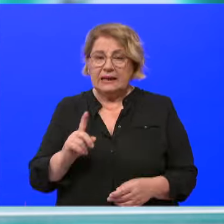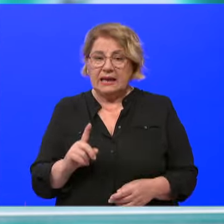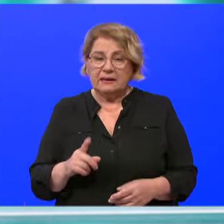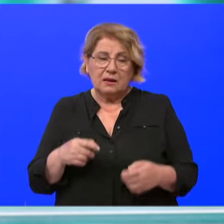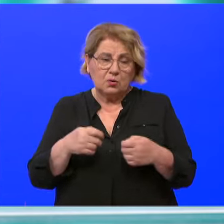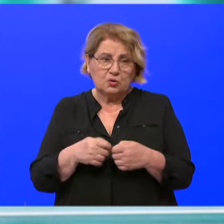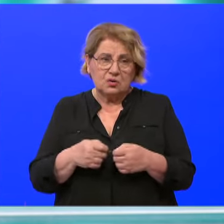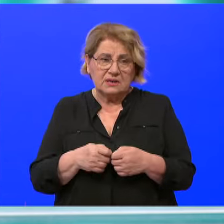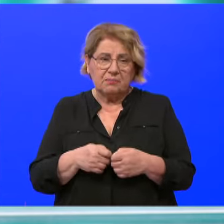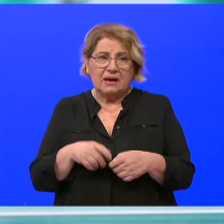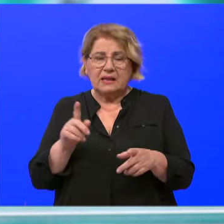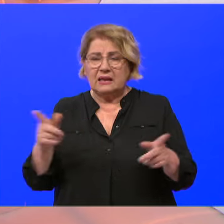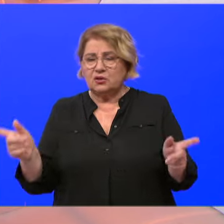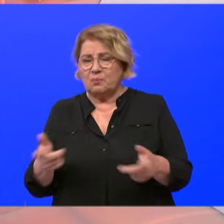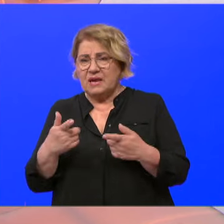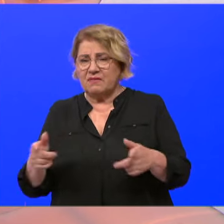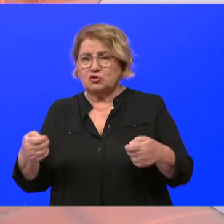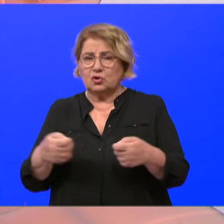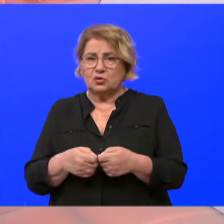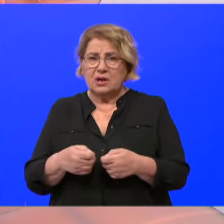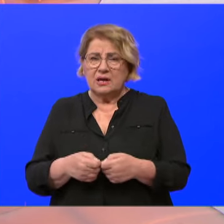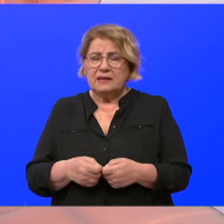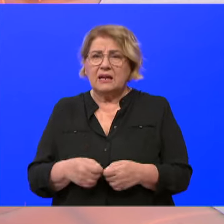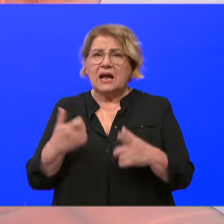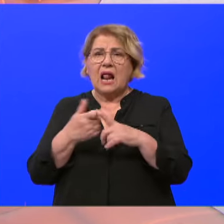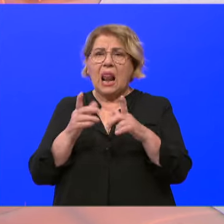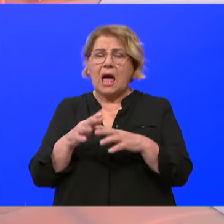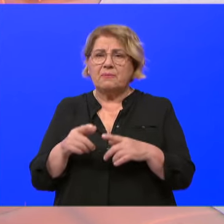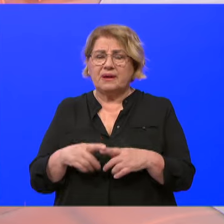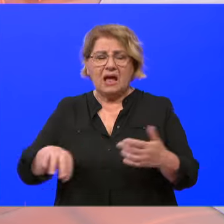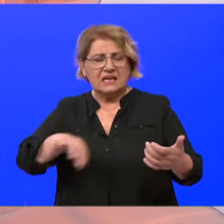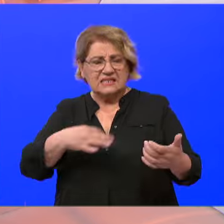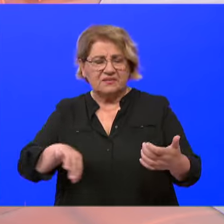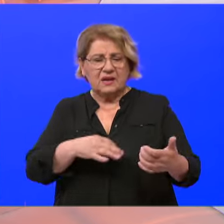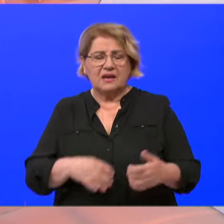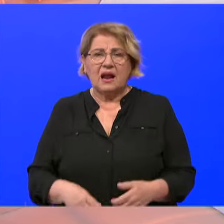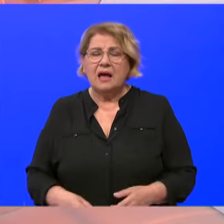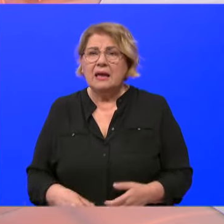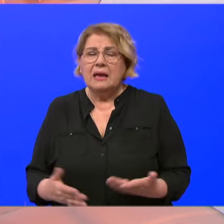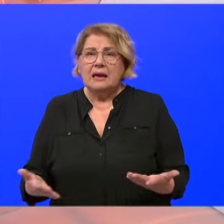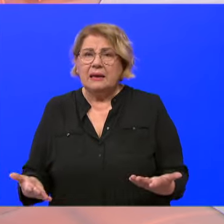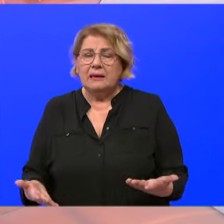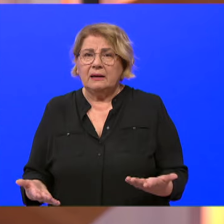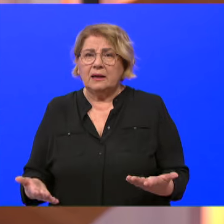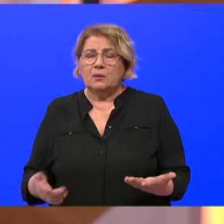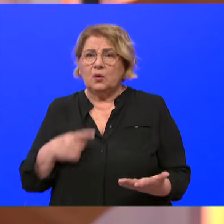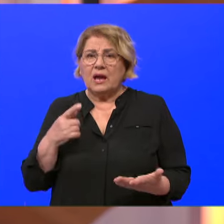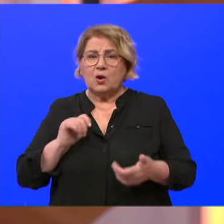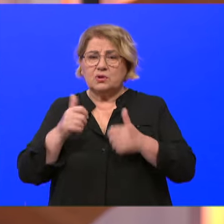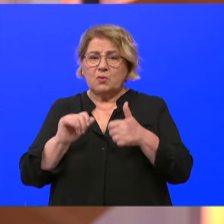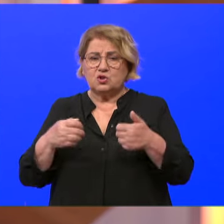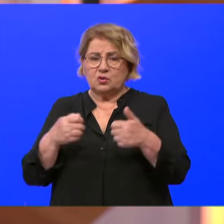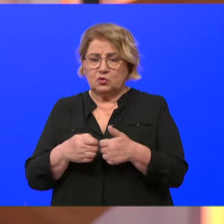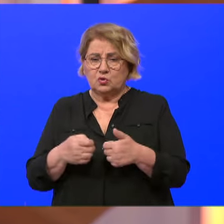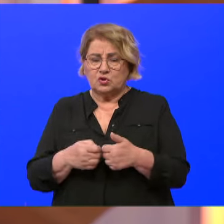nekoj udružbi. Pa neki, je li to pjevačko društvo, je li to klapa, je li svira u nekoj limenoj glazbi, je li u nekomu sportskomu